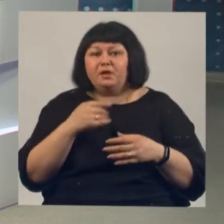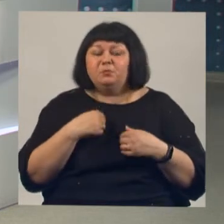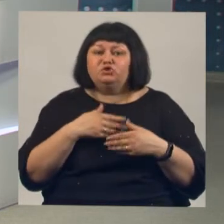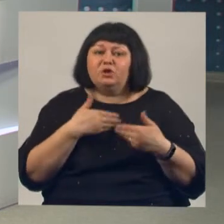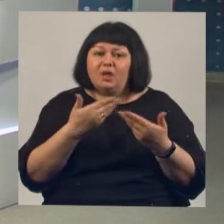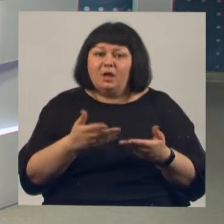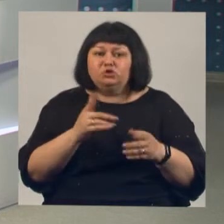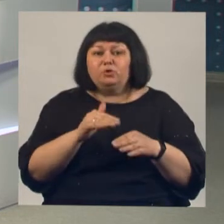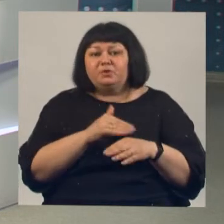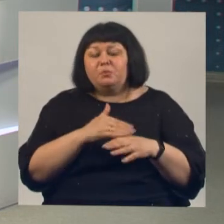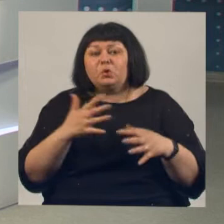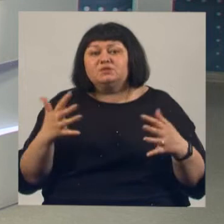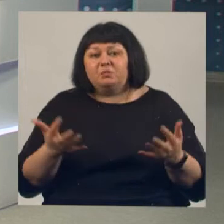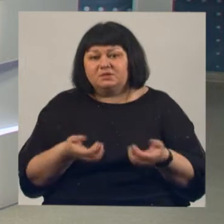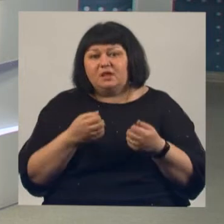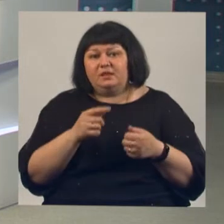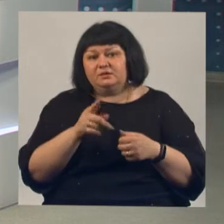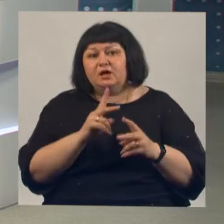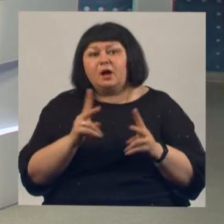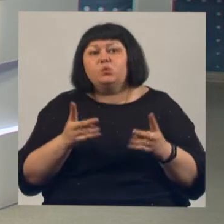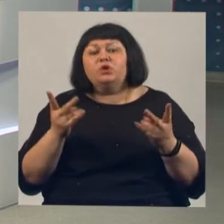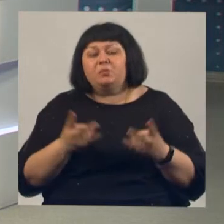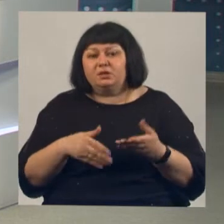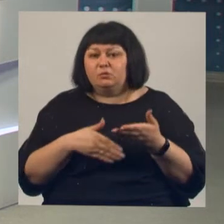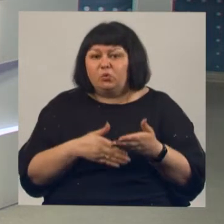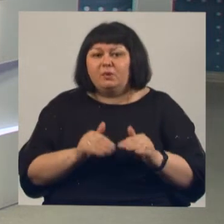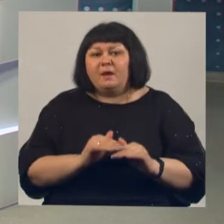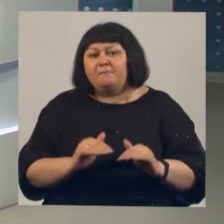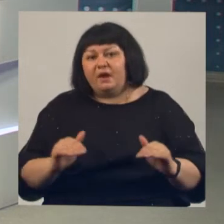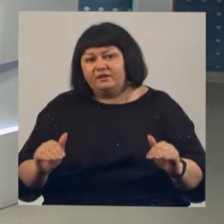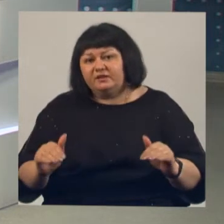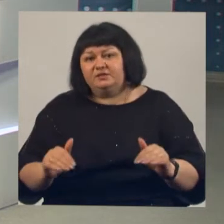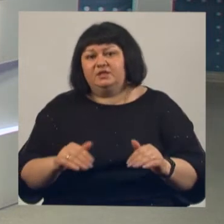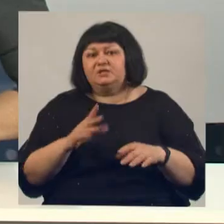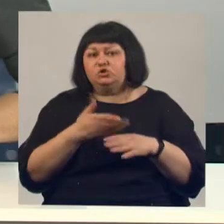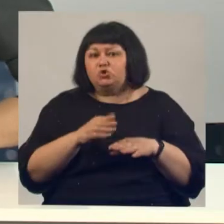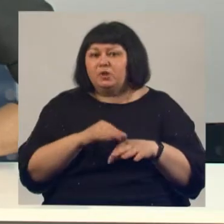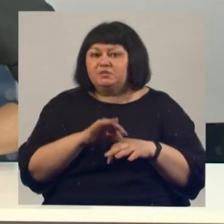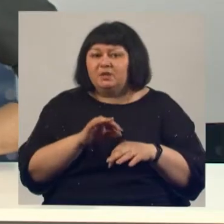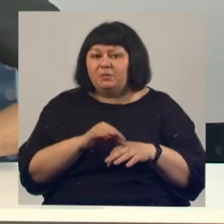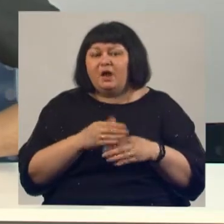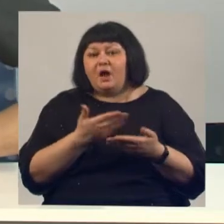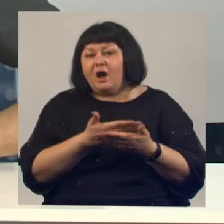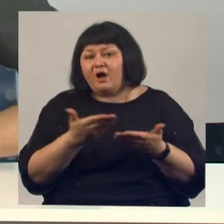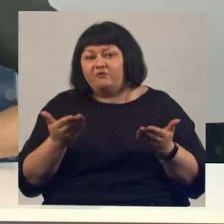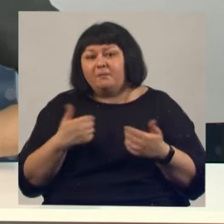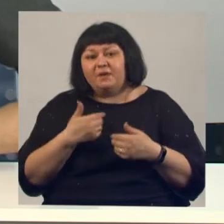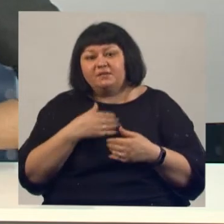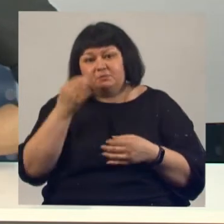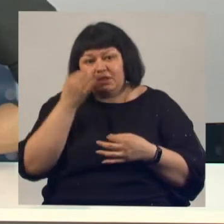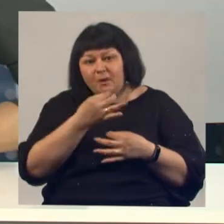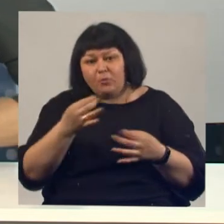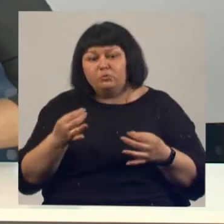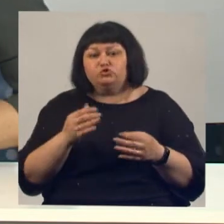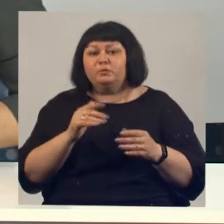добро спасало тех, кому необходима помощь, маленьких деток с тяжелыми заболеваниями. Ну а вам мы хотим напомнить, что